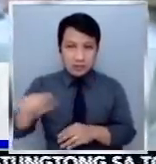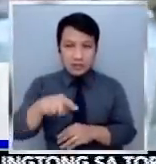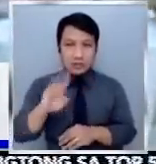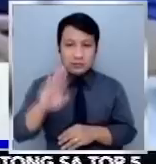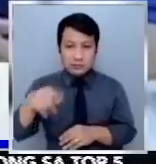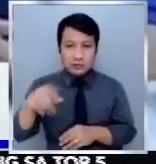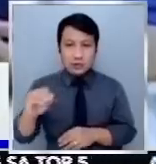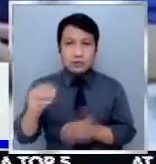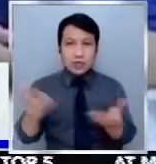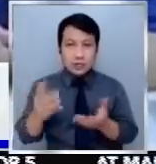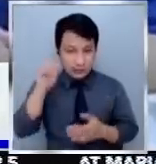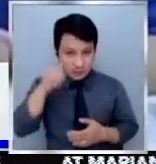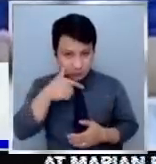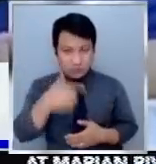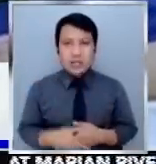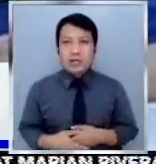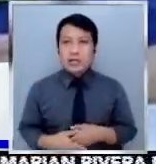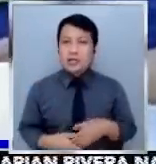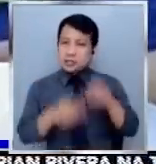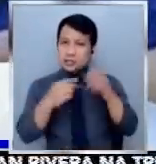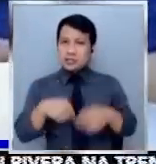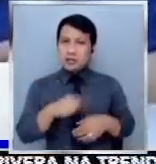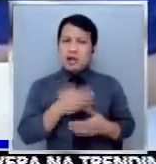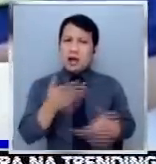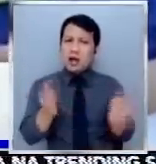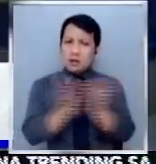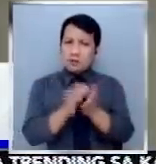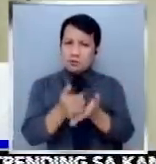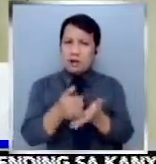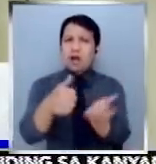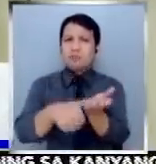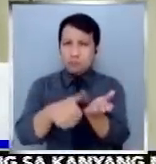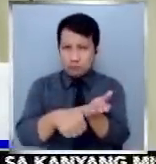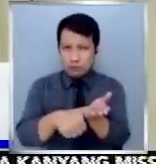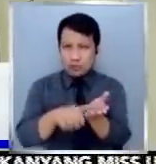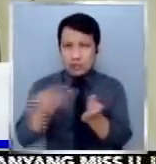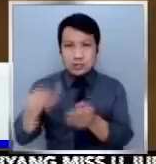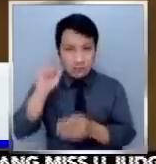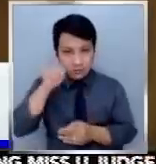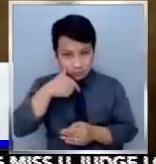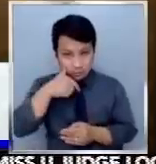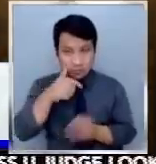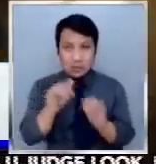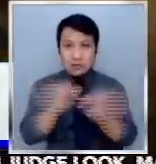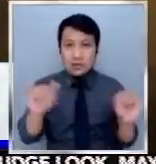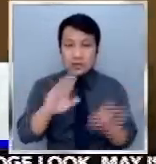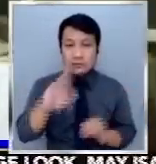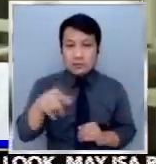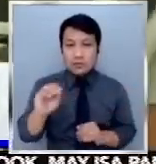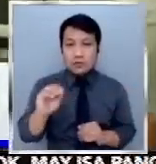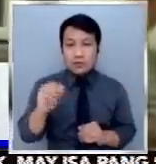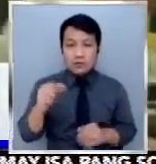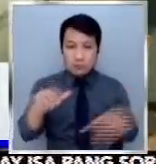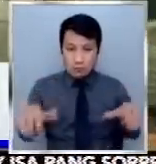Cebu City isa daw sa kanilang kahilingan ang makaboto ang call center agents at ipapang BPO employees na